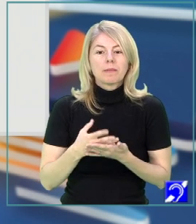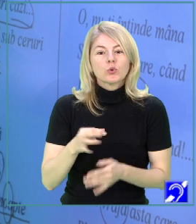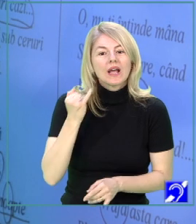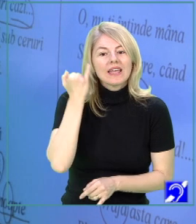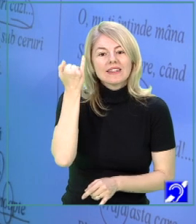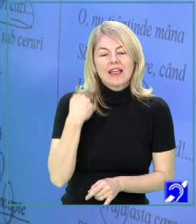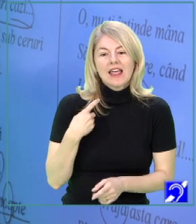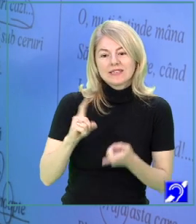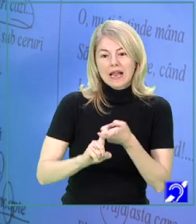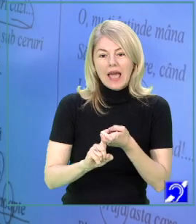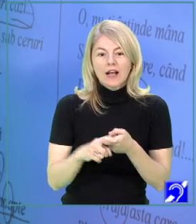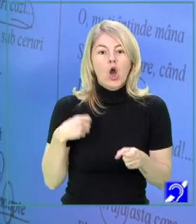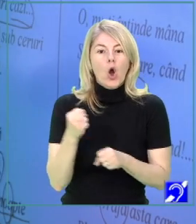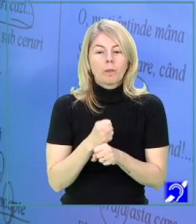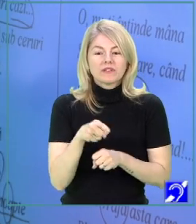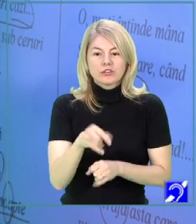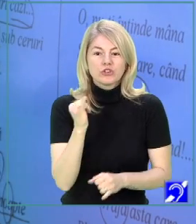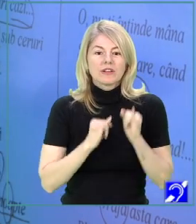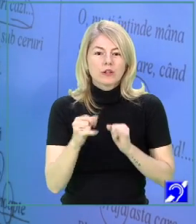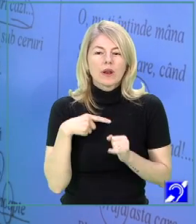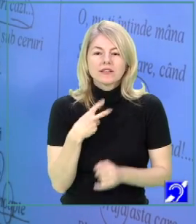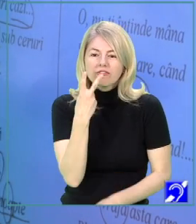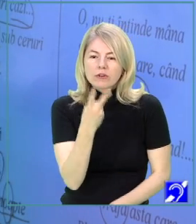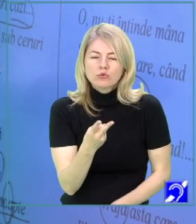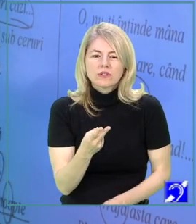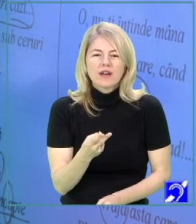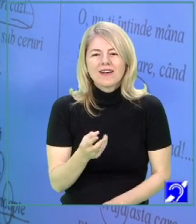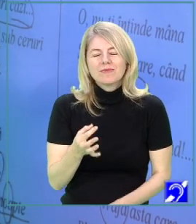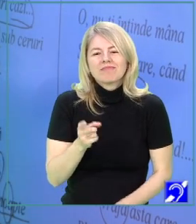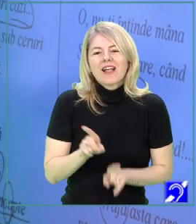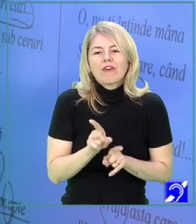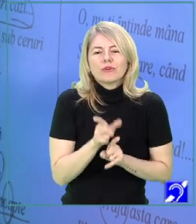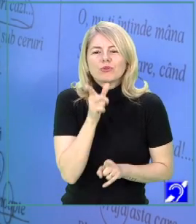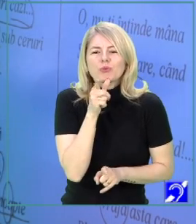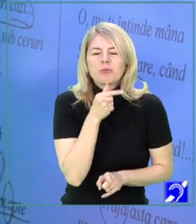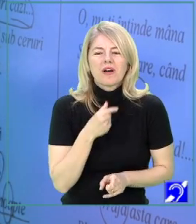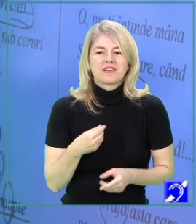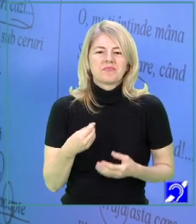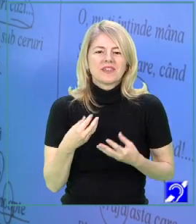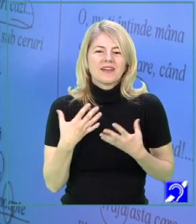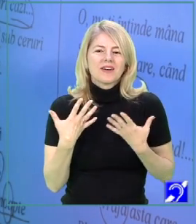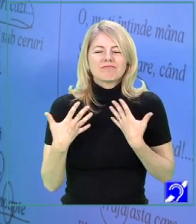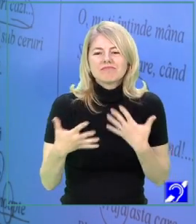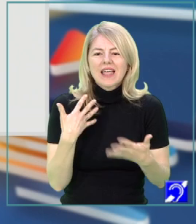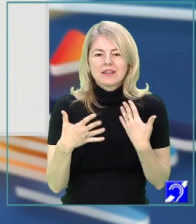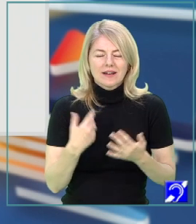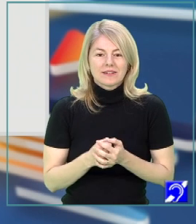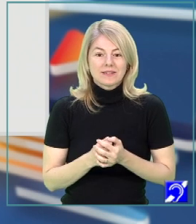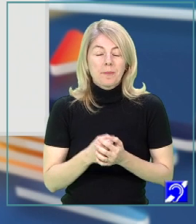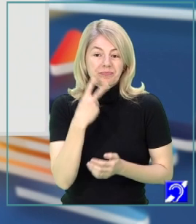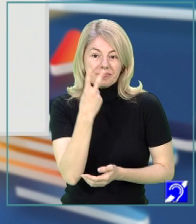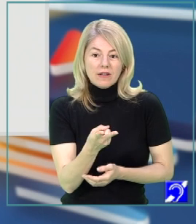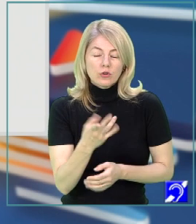leagă și observați că aici natura este percepută cu atâta gingășie, cu atâta delicatețe. Ați